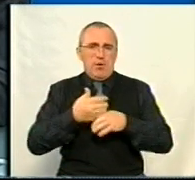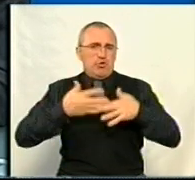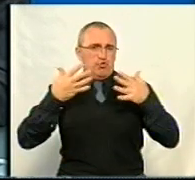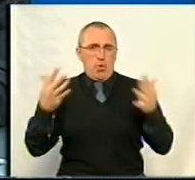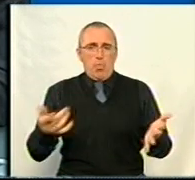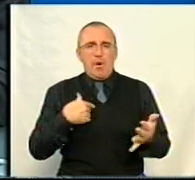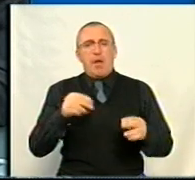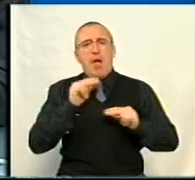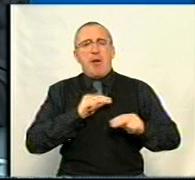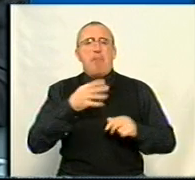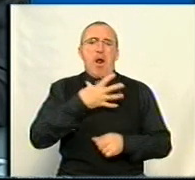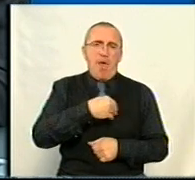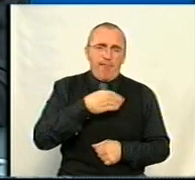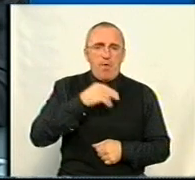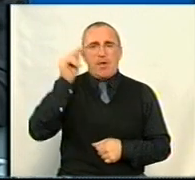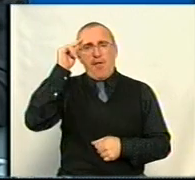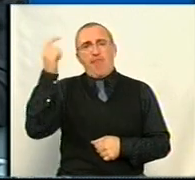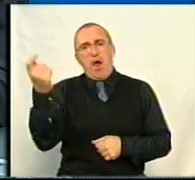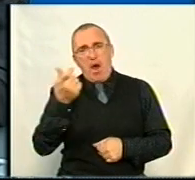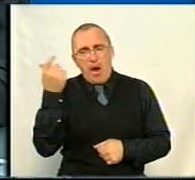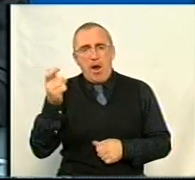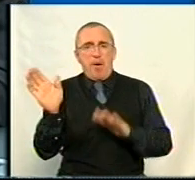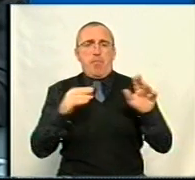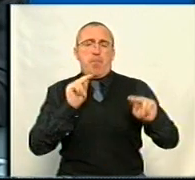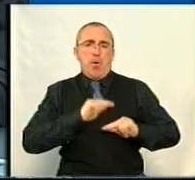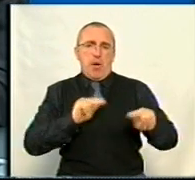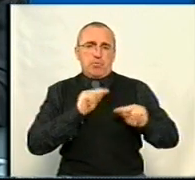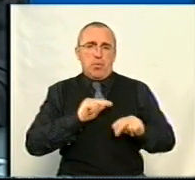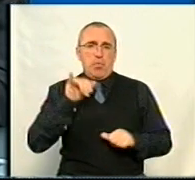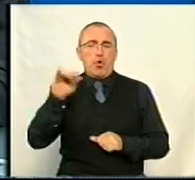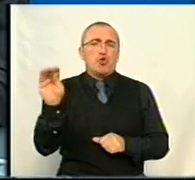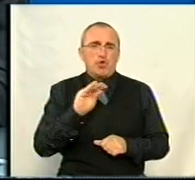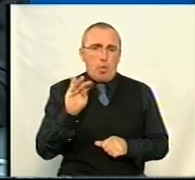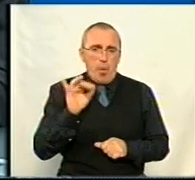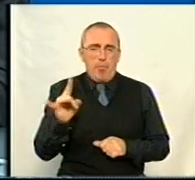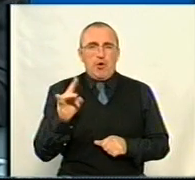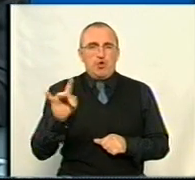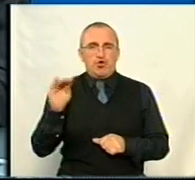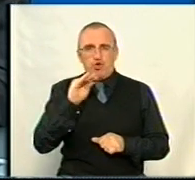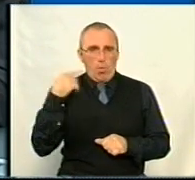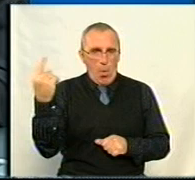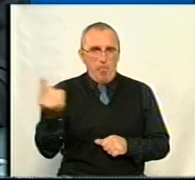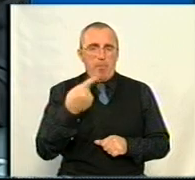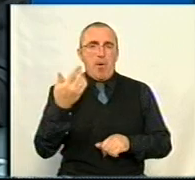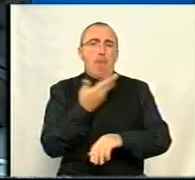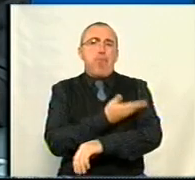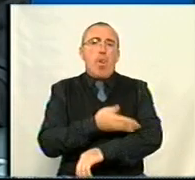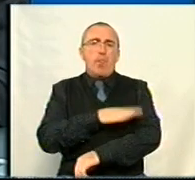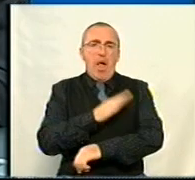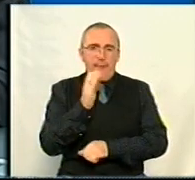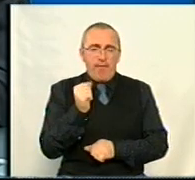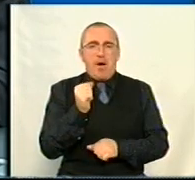працював і на Львівщині, навчався в Харкові, потім працював в Житомирі, на Житомирщині, в Полтаві і